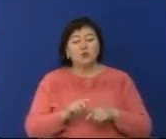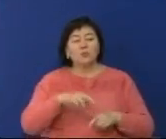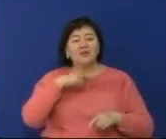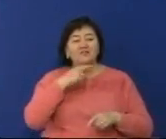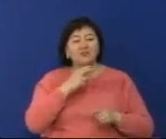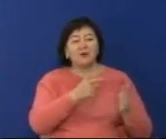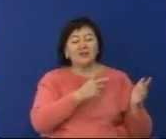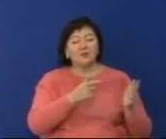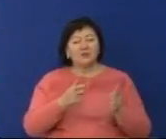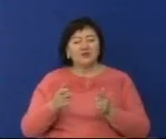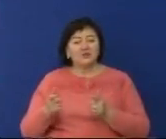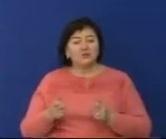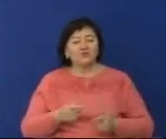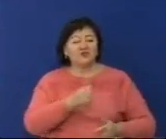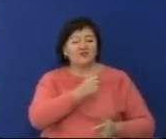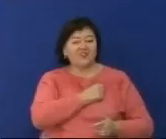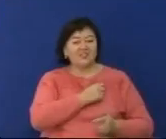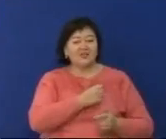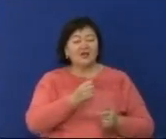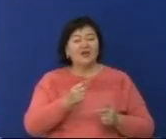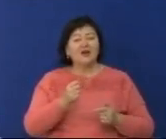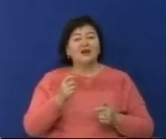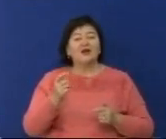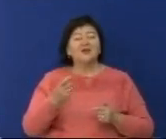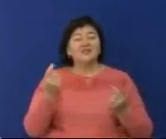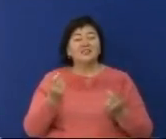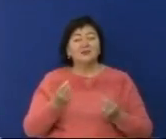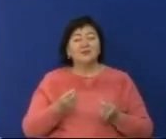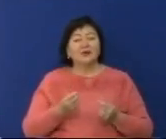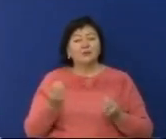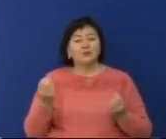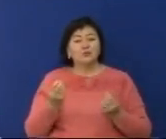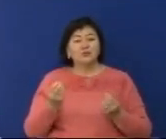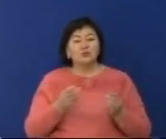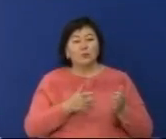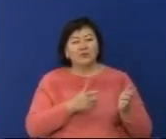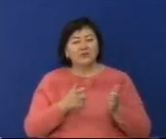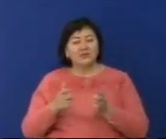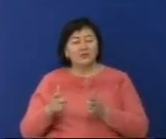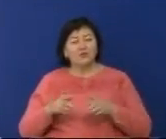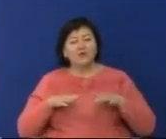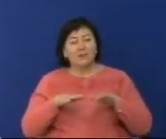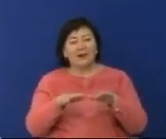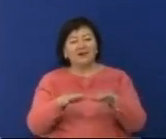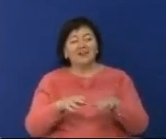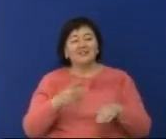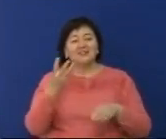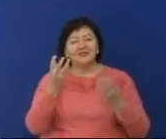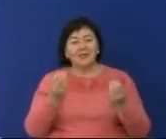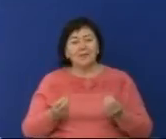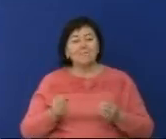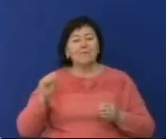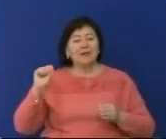Қазақстанның тонғыш президенті келесі жылы ел ордада ұлатан соғысындағы женістің 175 жылдығы және отан